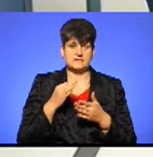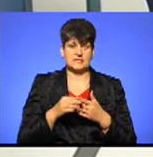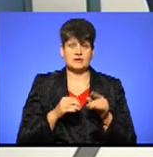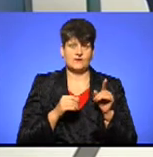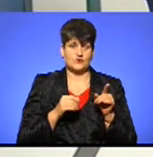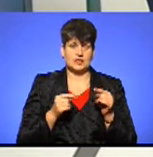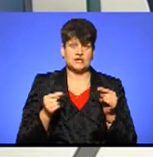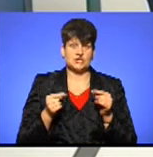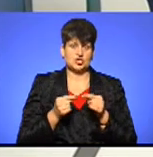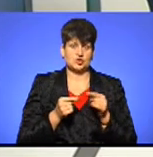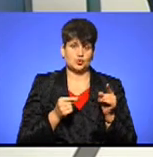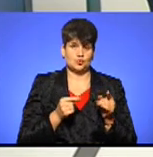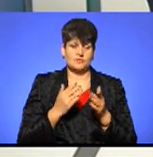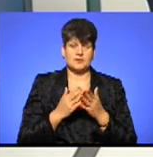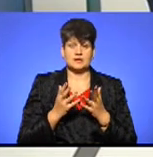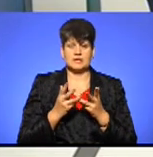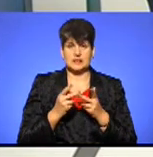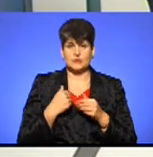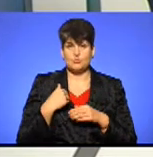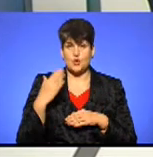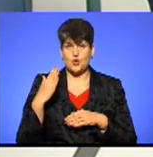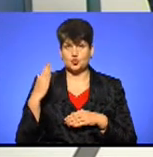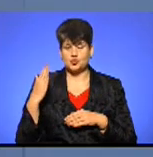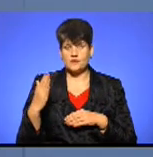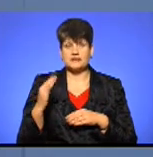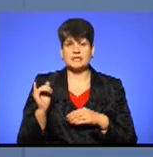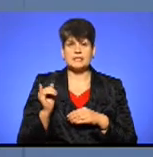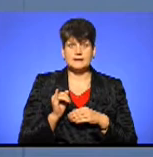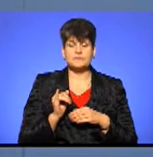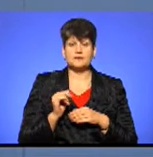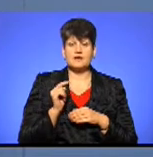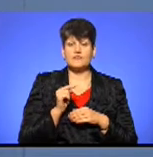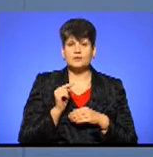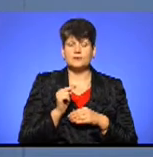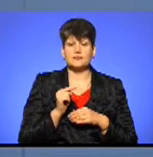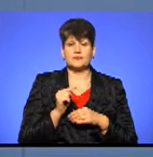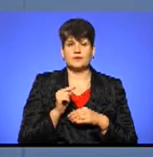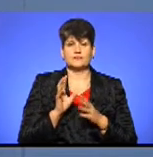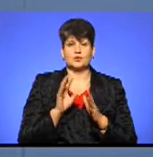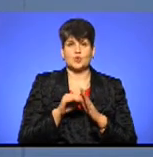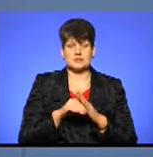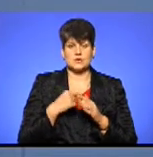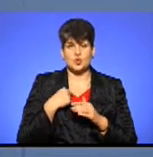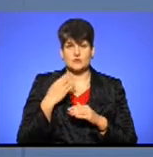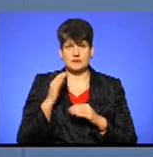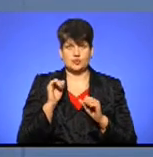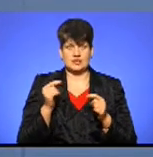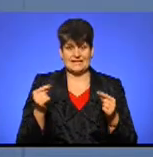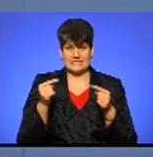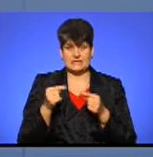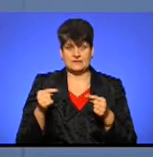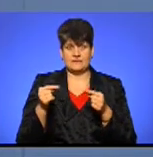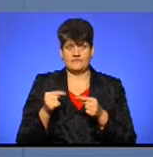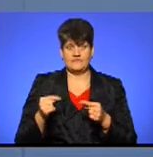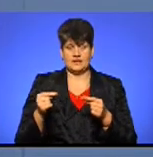чітко мають кількість, які в них проголосовані. І ми тоді вносимо ті самі голоси, і в нас можна звірити. Тобто, такі голоси ми